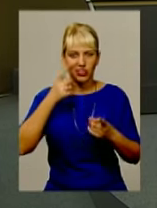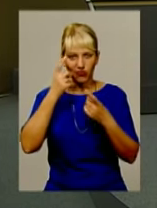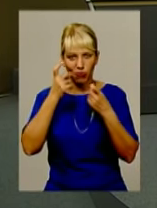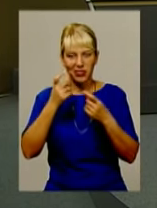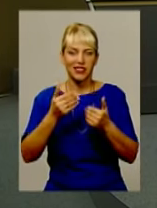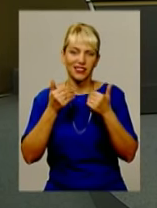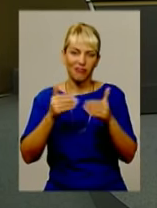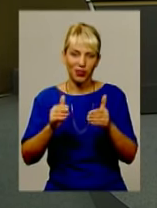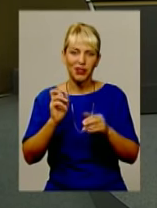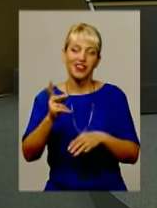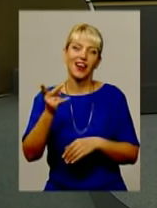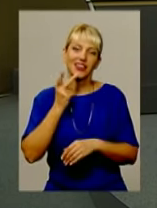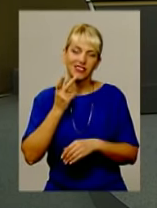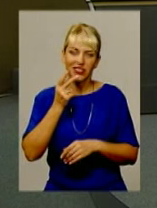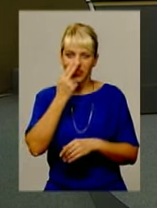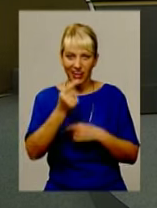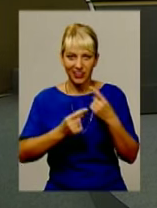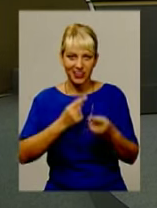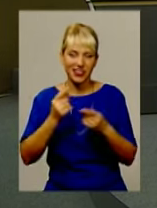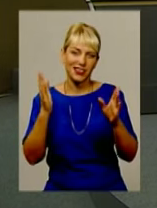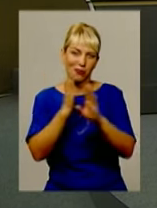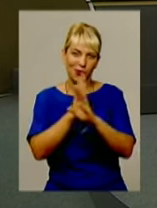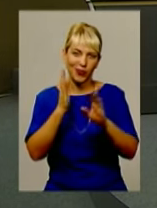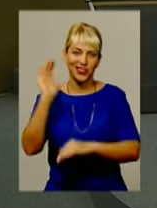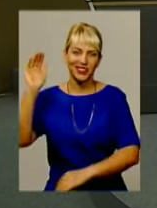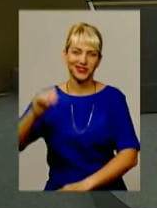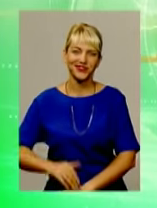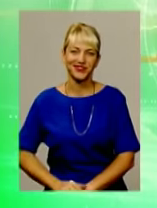випуск і, як завжди, традиційно прогноз синоптиків.